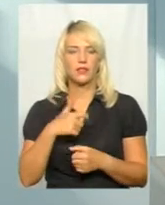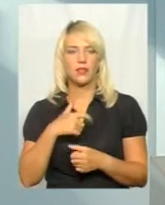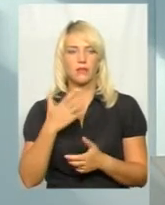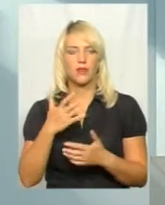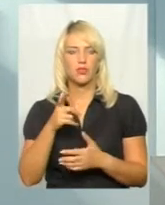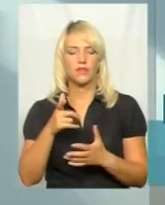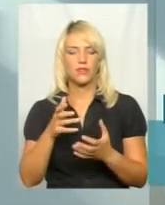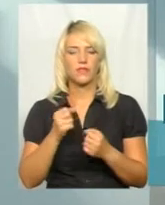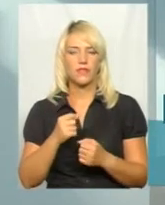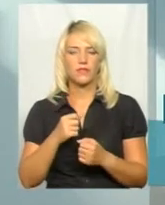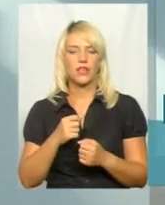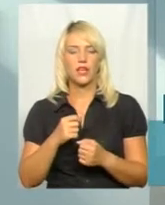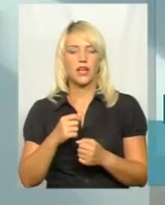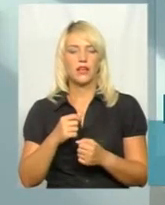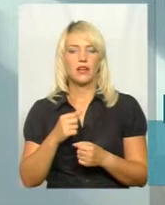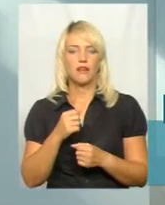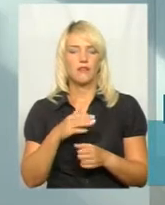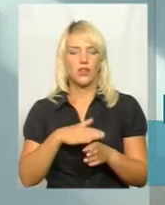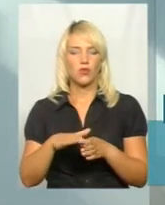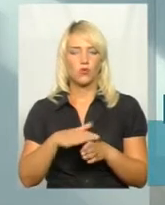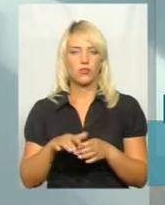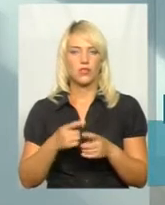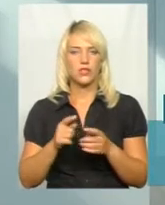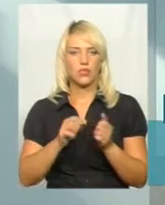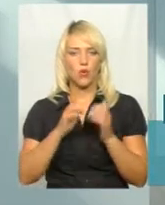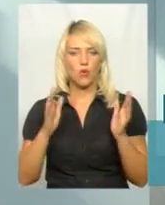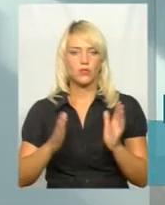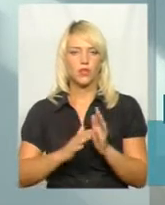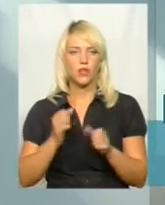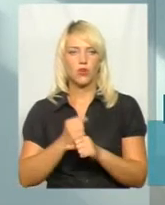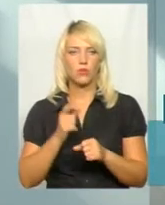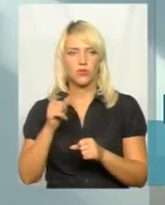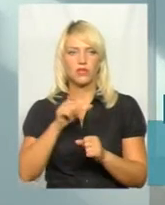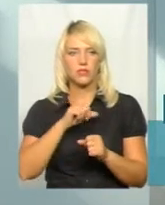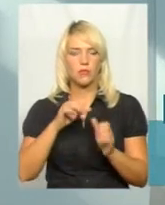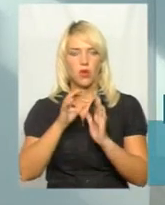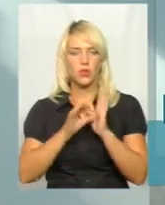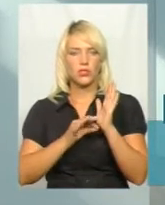взявся виконувати певні обсяги робіт. Він же спочатку оцінює весь масштаб.